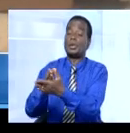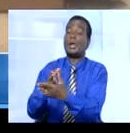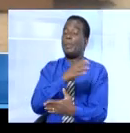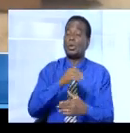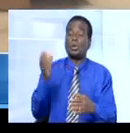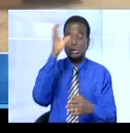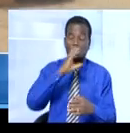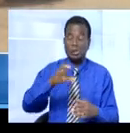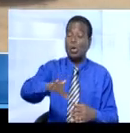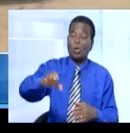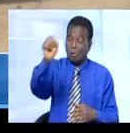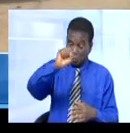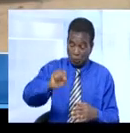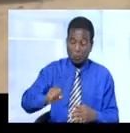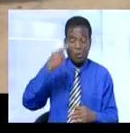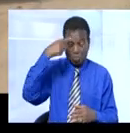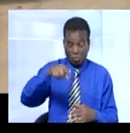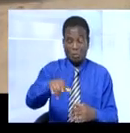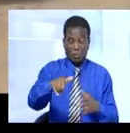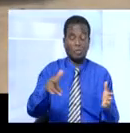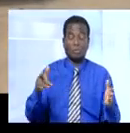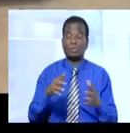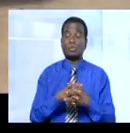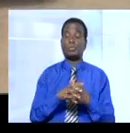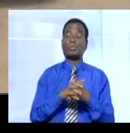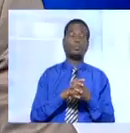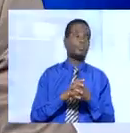solution définitive soit trouvée à ce litige à foncier.